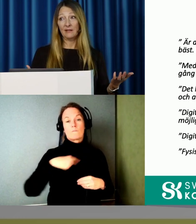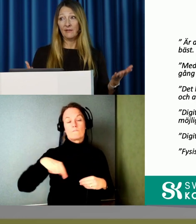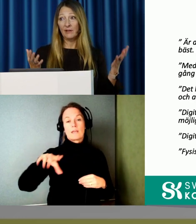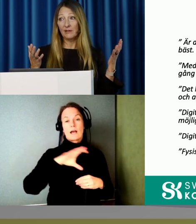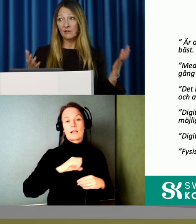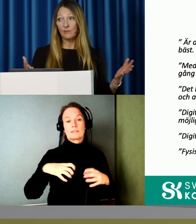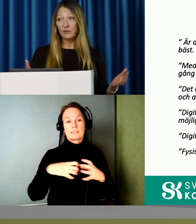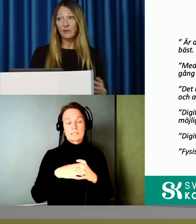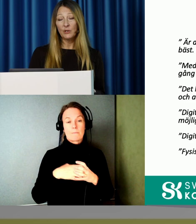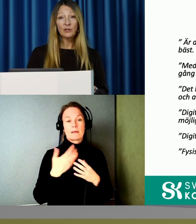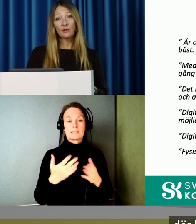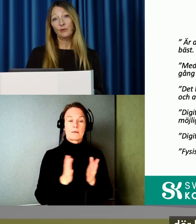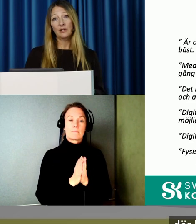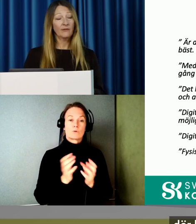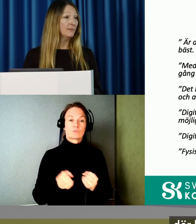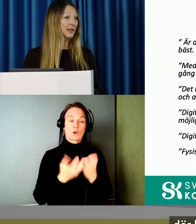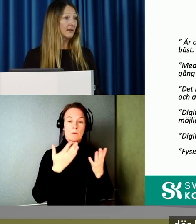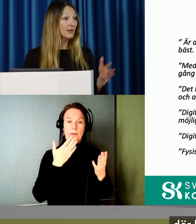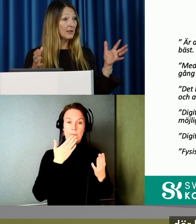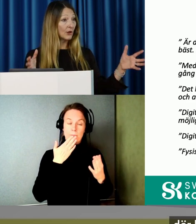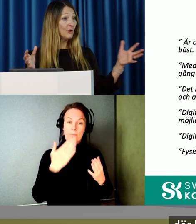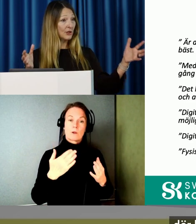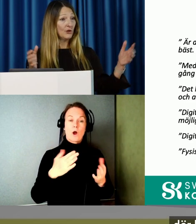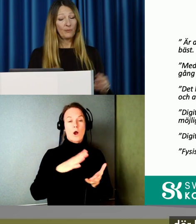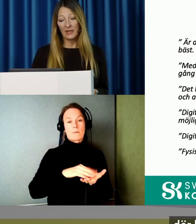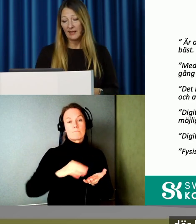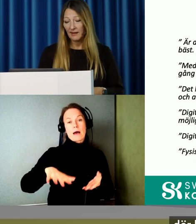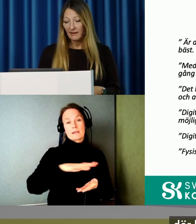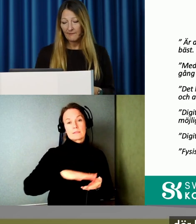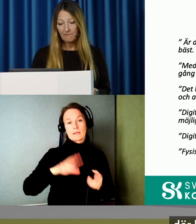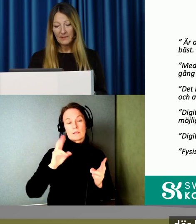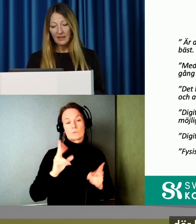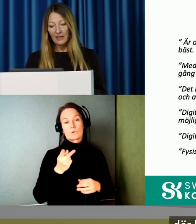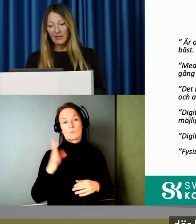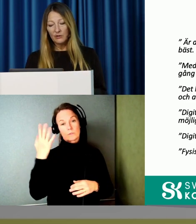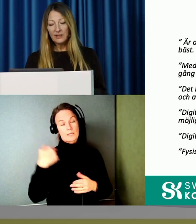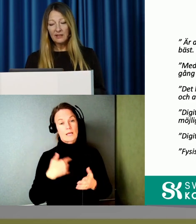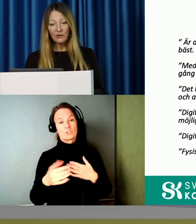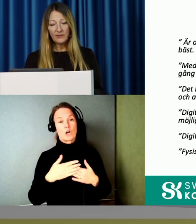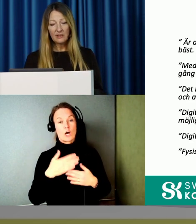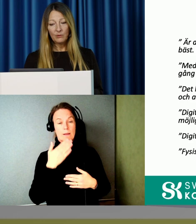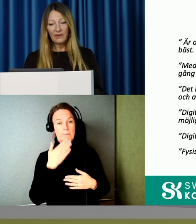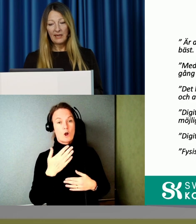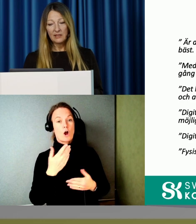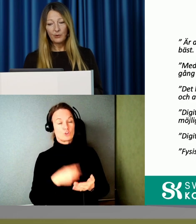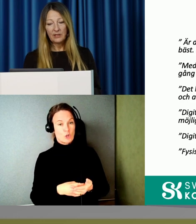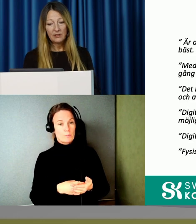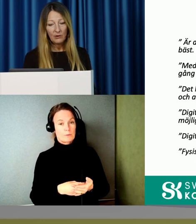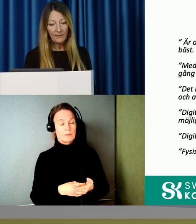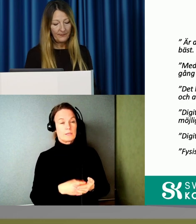marknad. Som är bra där kunder kan göra schyssta köp helt enkelt. Så det tänker jag finns en